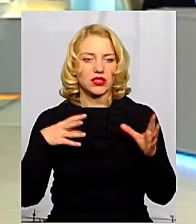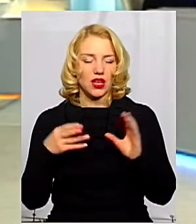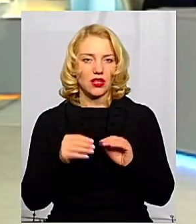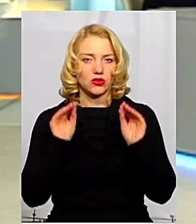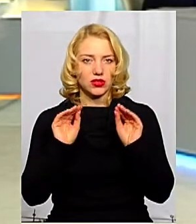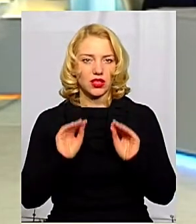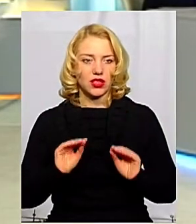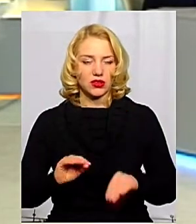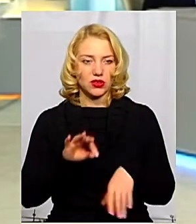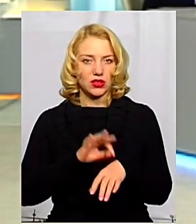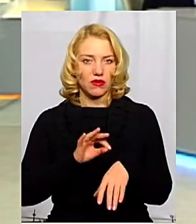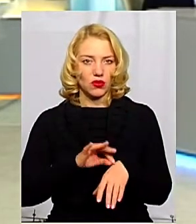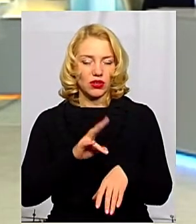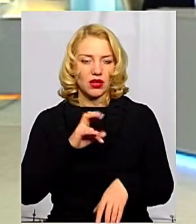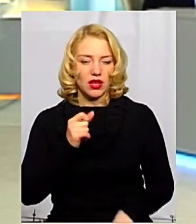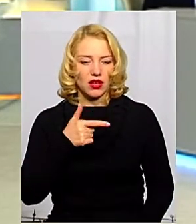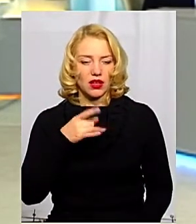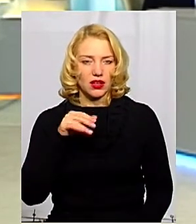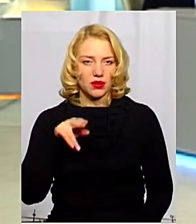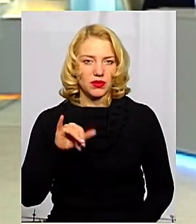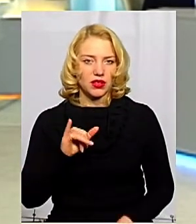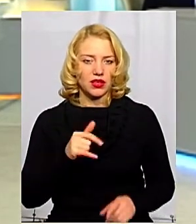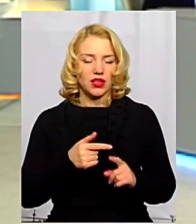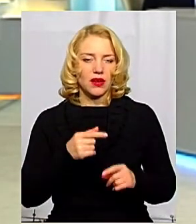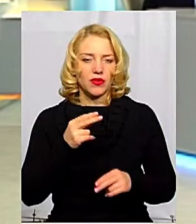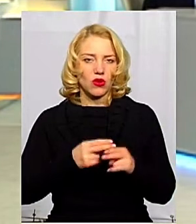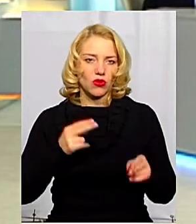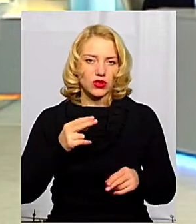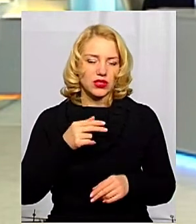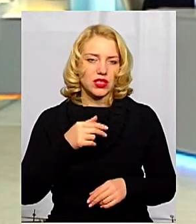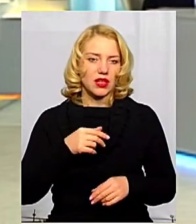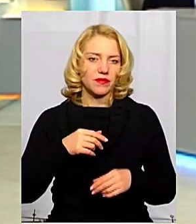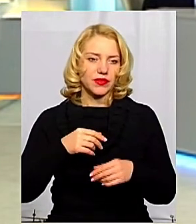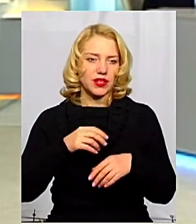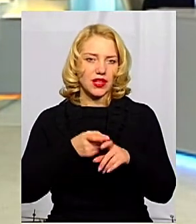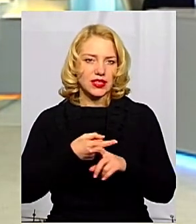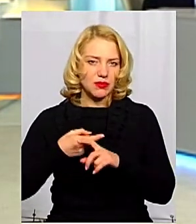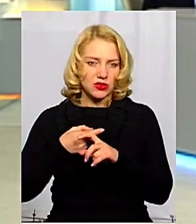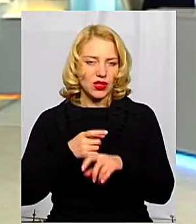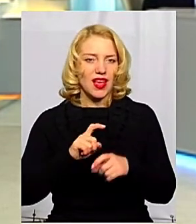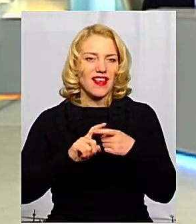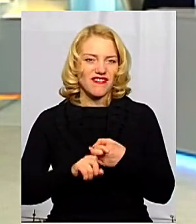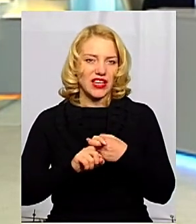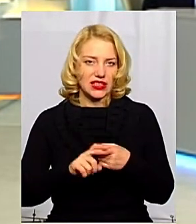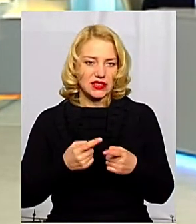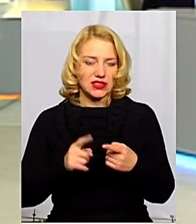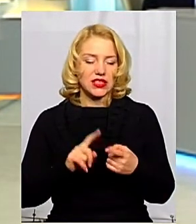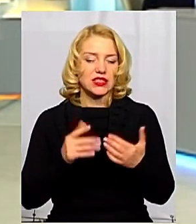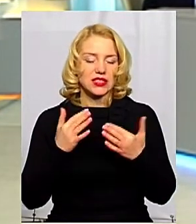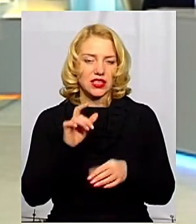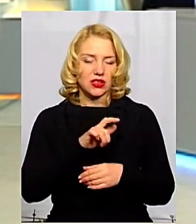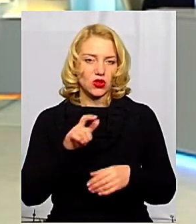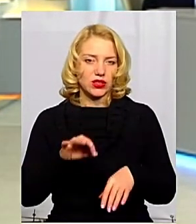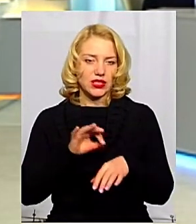статистику захворюваності на грип і гострі респіраторні вірусні інфекції. Скільки людей захворіло в області